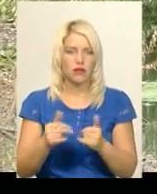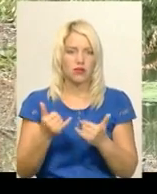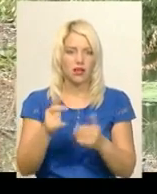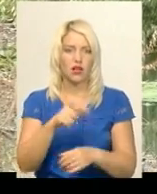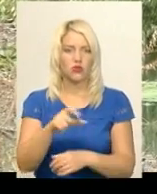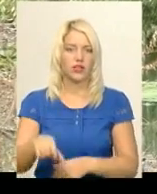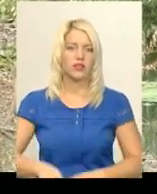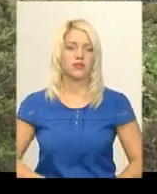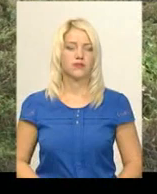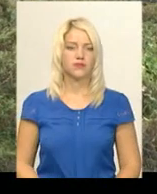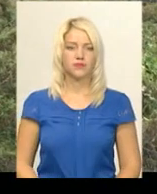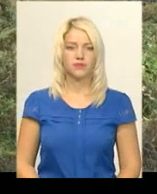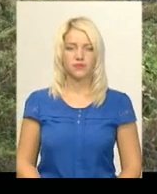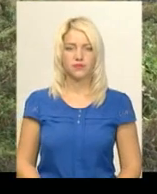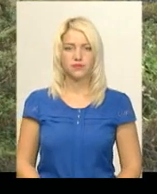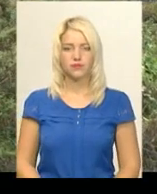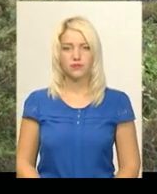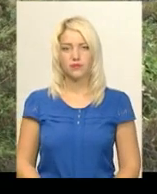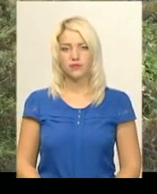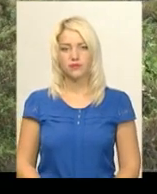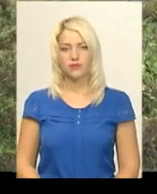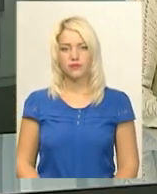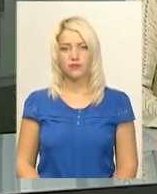Поробок, Олександр Горішевський, новини, Поділяцентр.